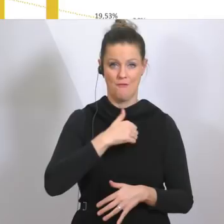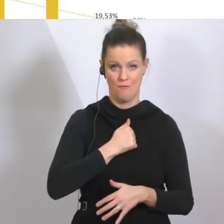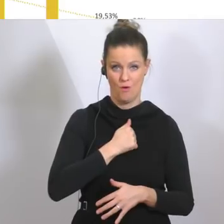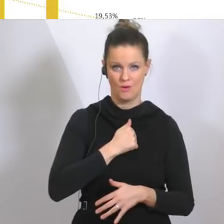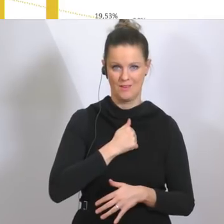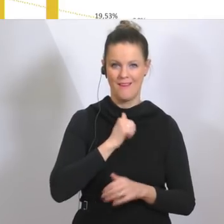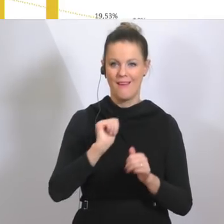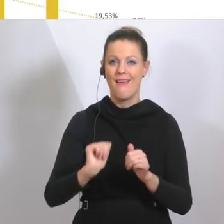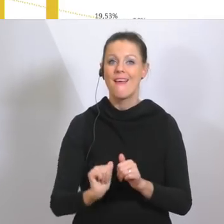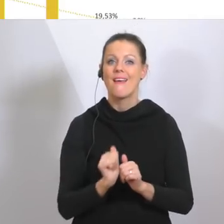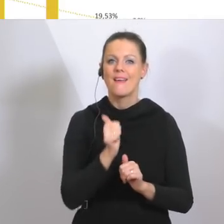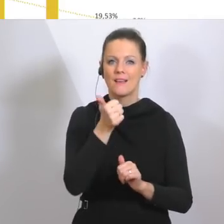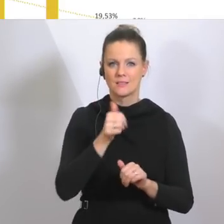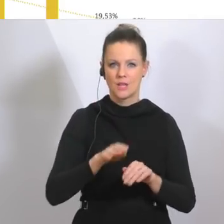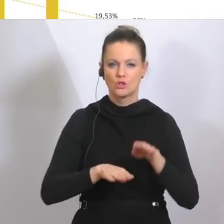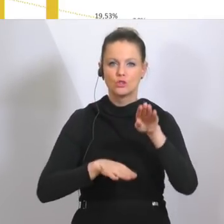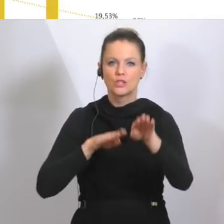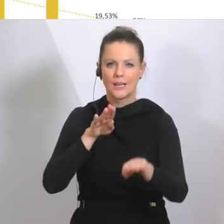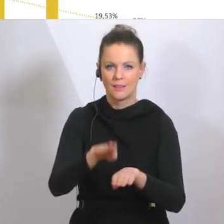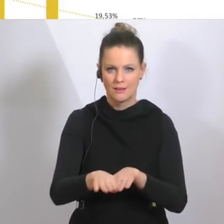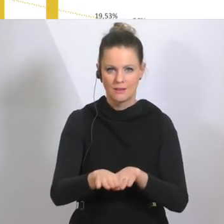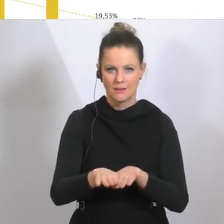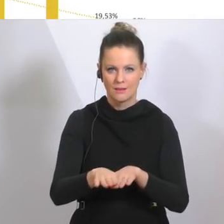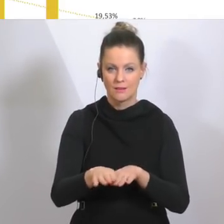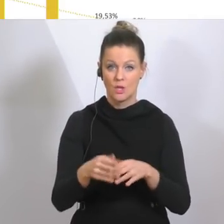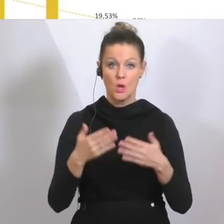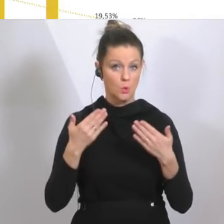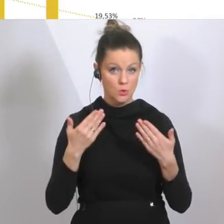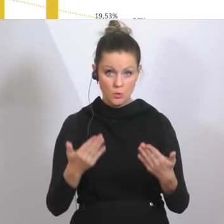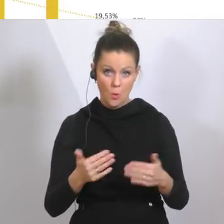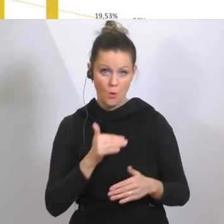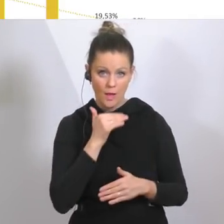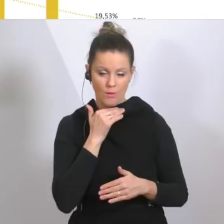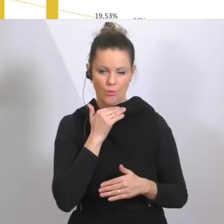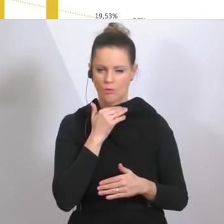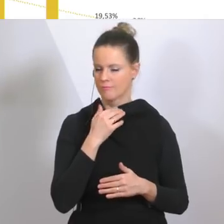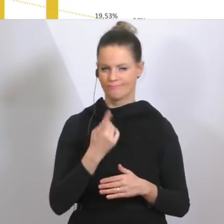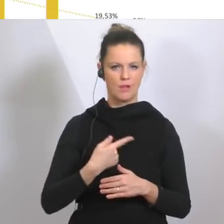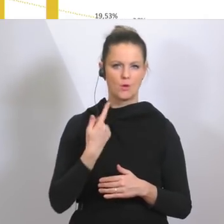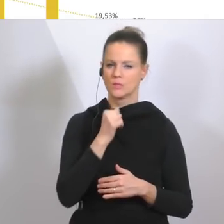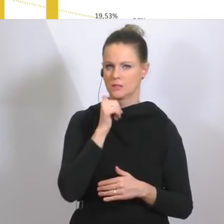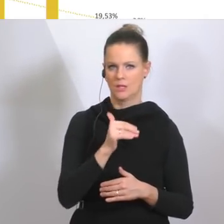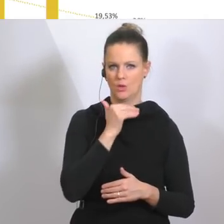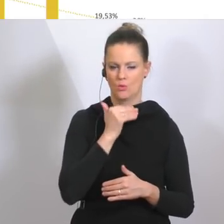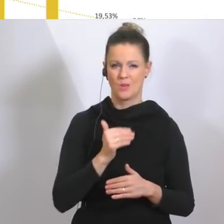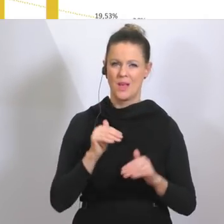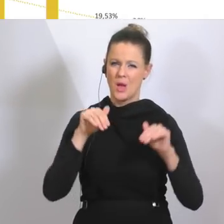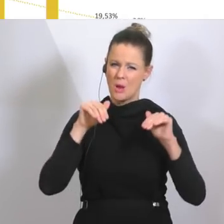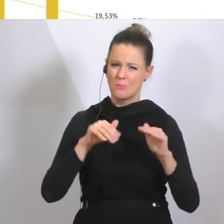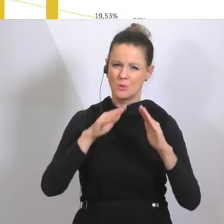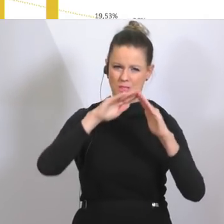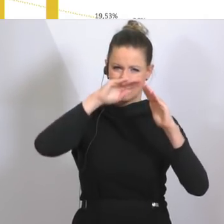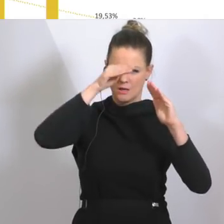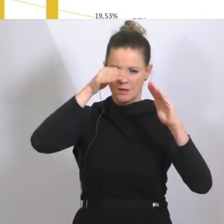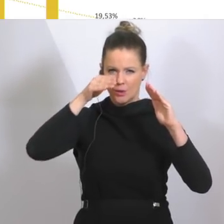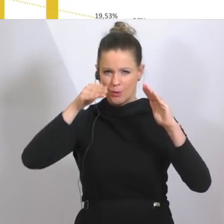erster Schritt. Diese Entwicklung reicht uns bei Weitem noch nicht aus. Wir müssen runterkommen. Wir müssen